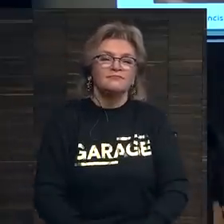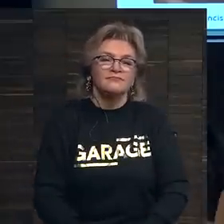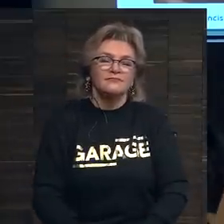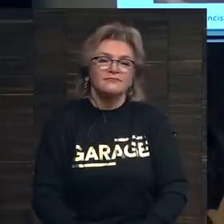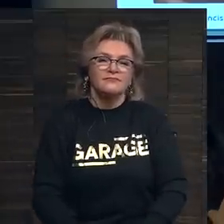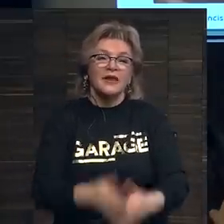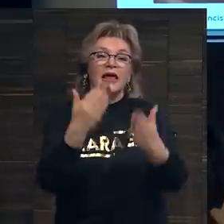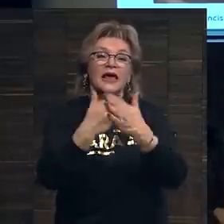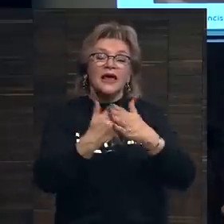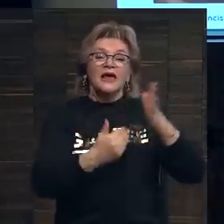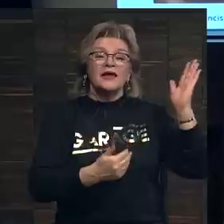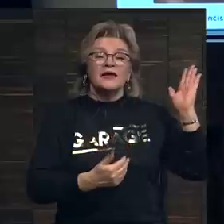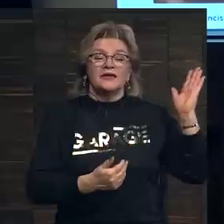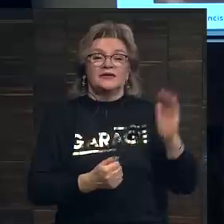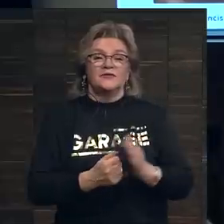Например,